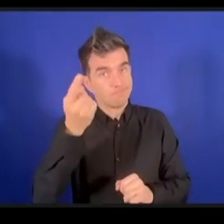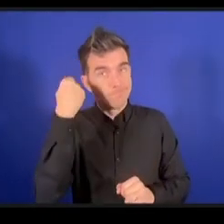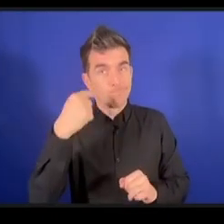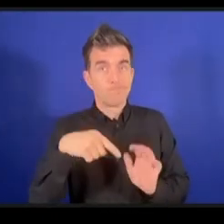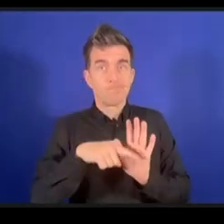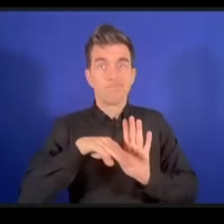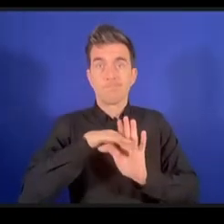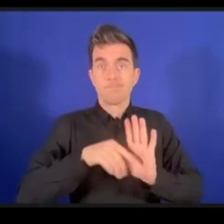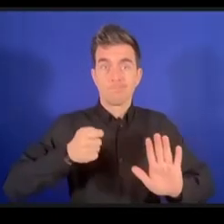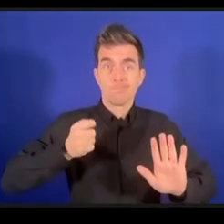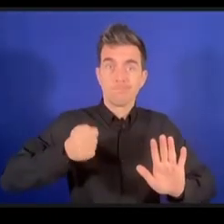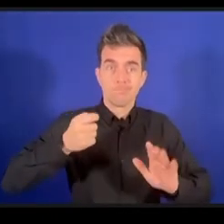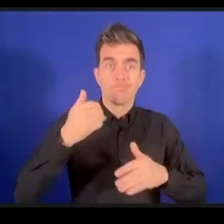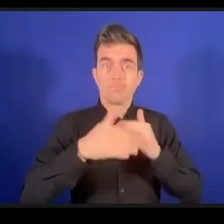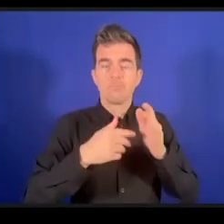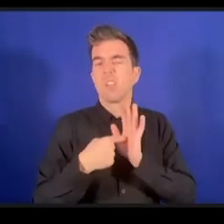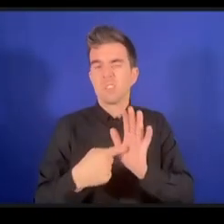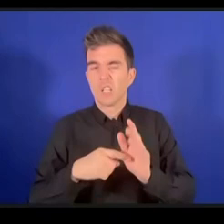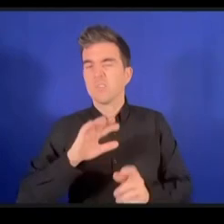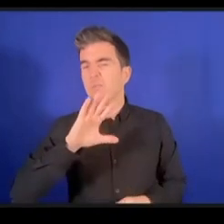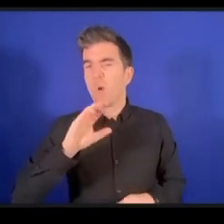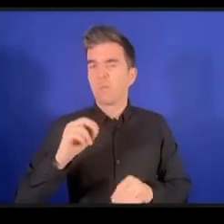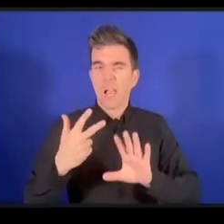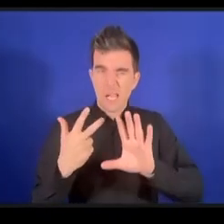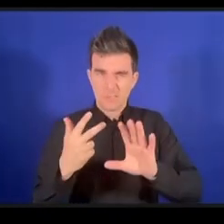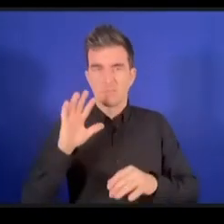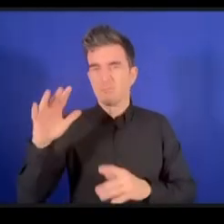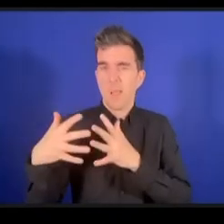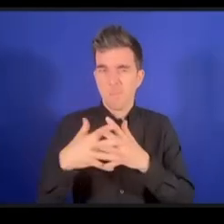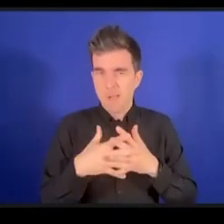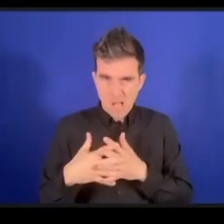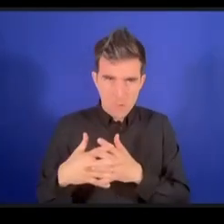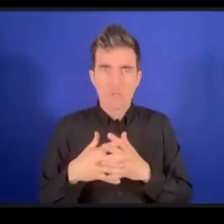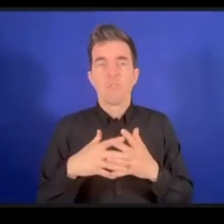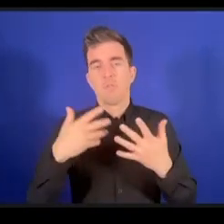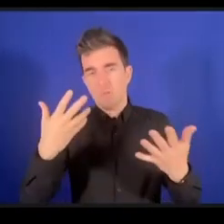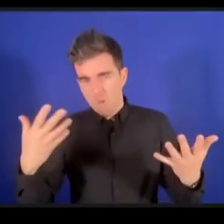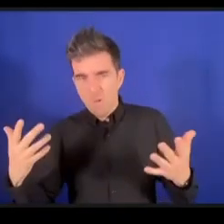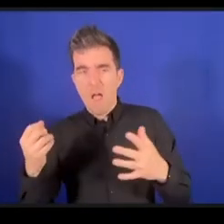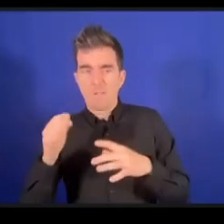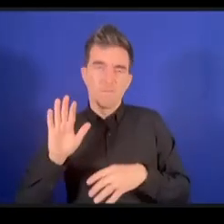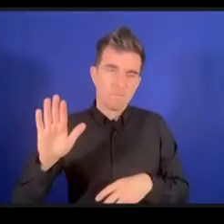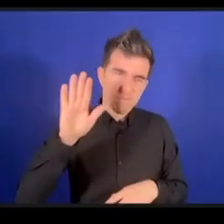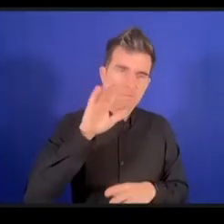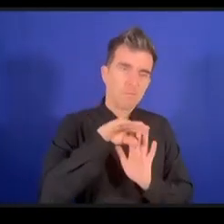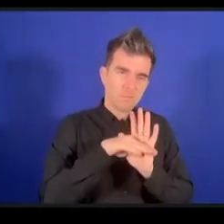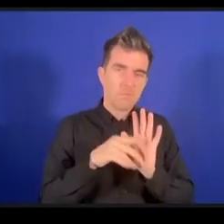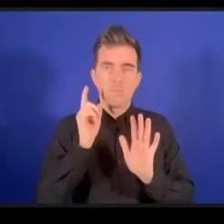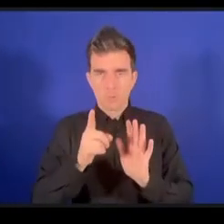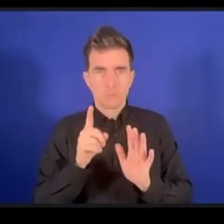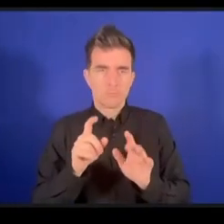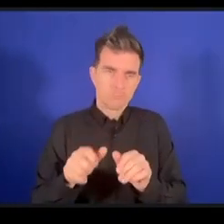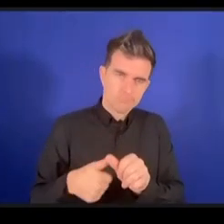508 في الولايات المتحدة إلى آخره هناك أيضا معايير أخرى